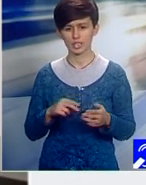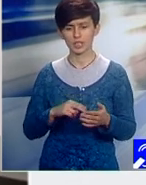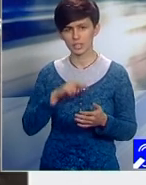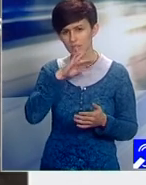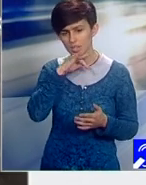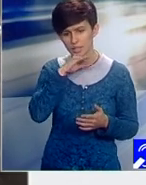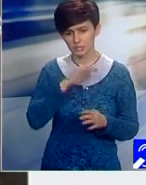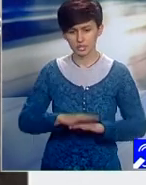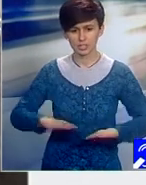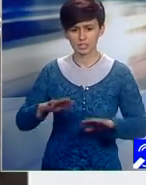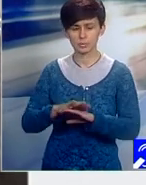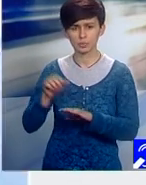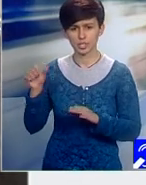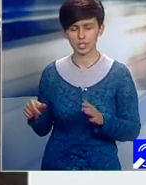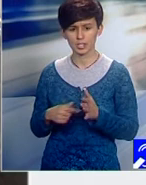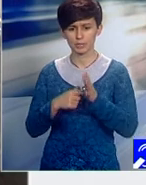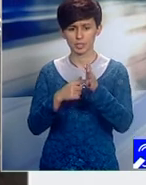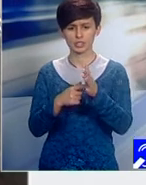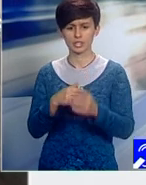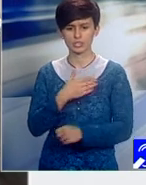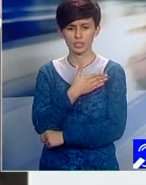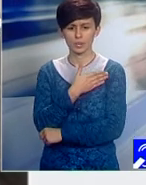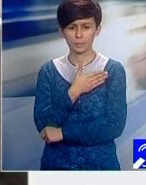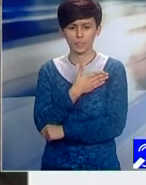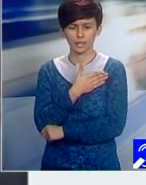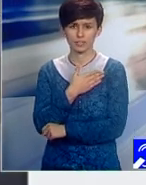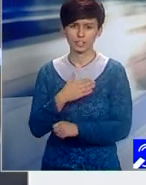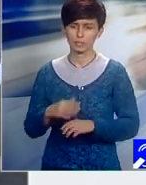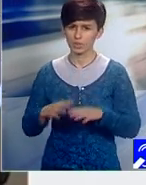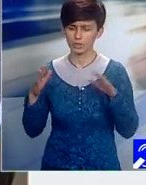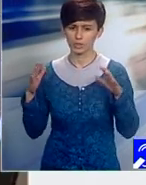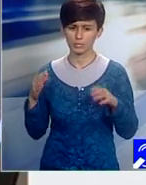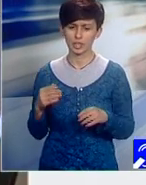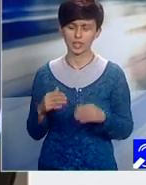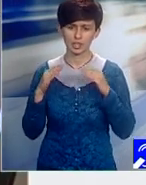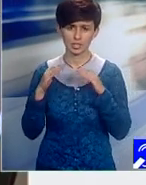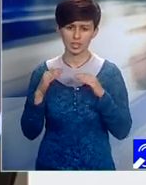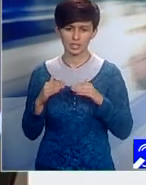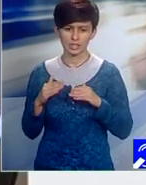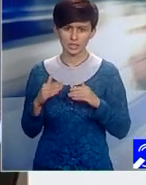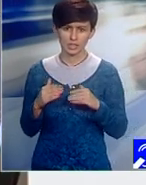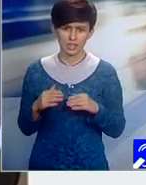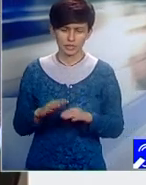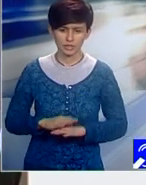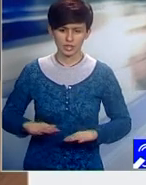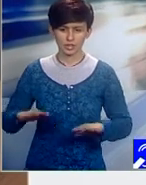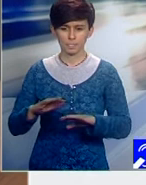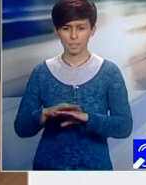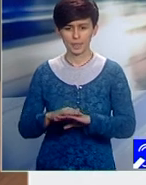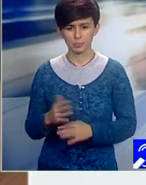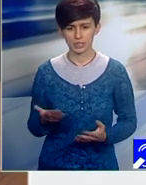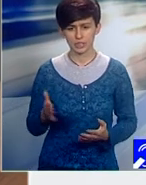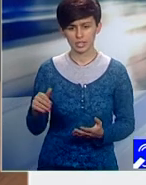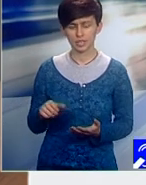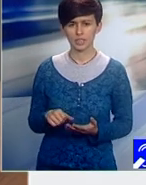reprezentanților companiilor atât mari, atât la nivel mondial care au sedii